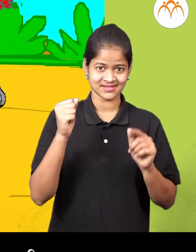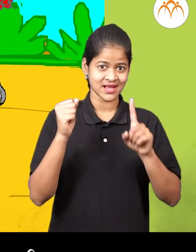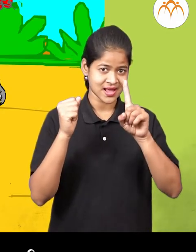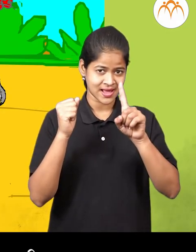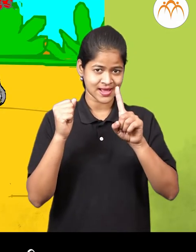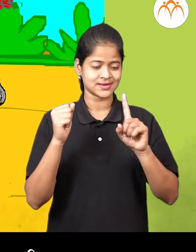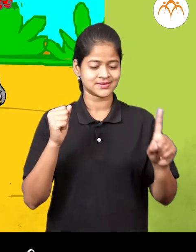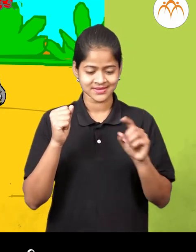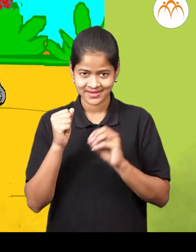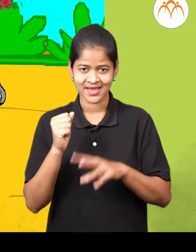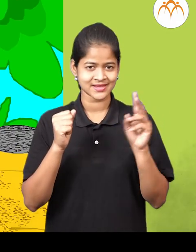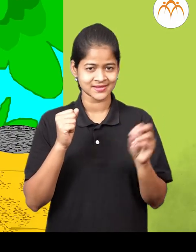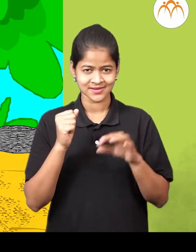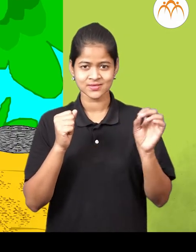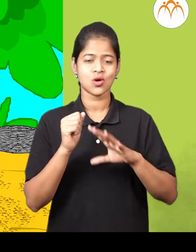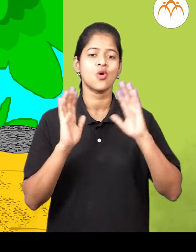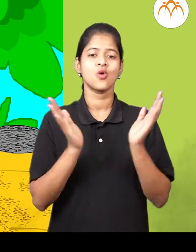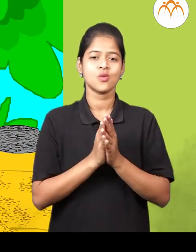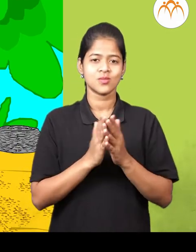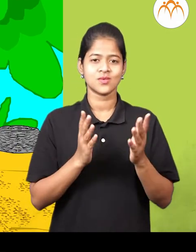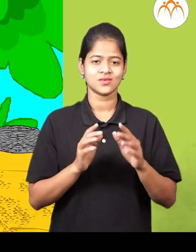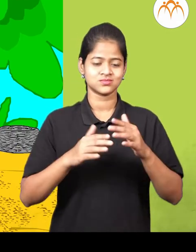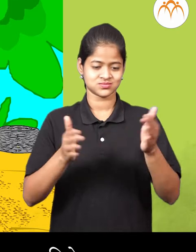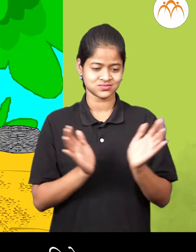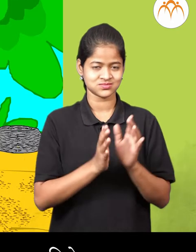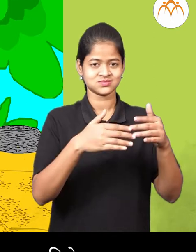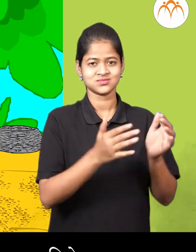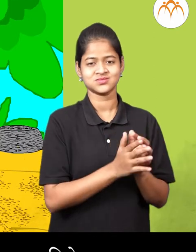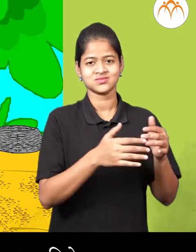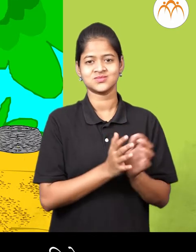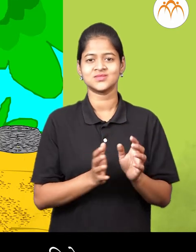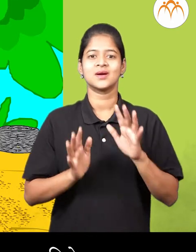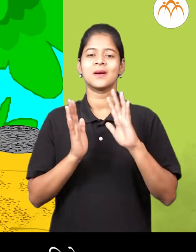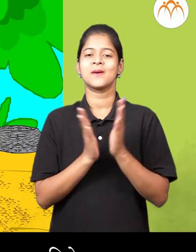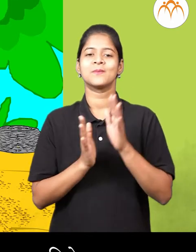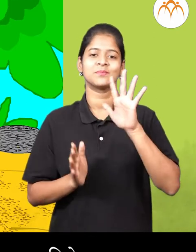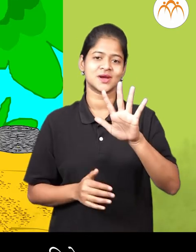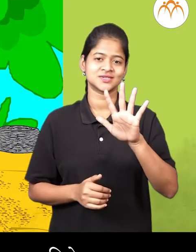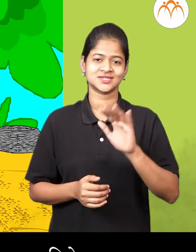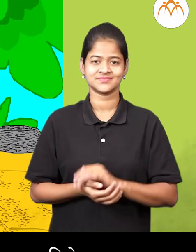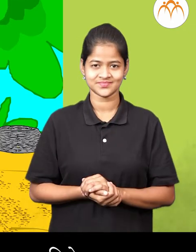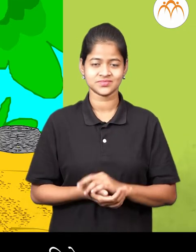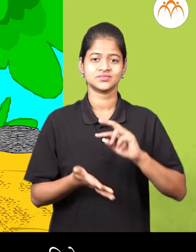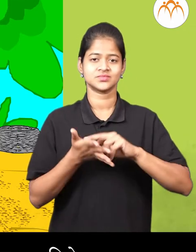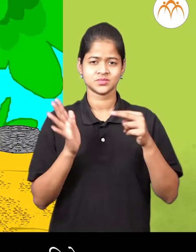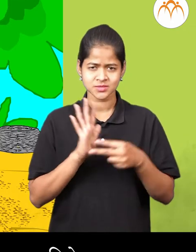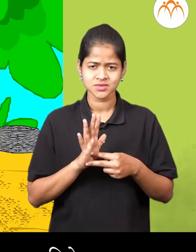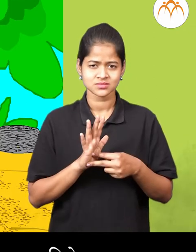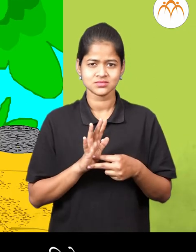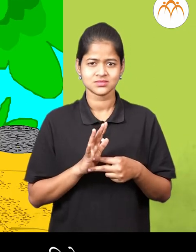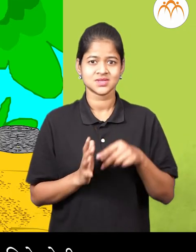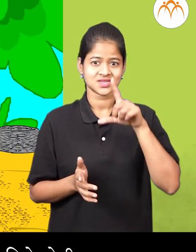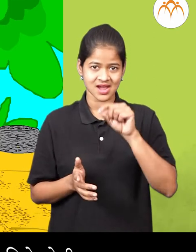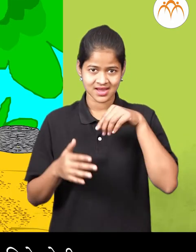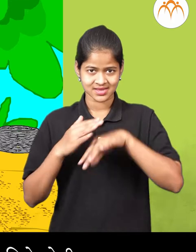किती टोपल्या भरल्या, तर पास टोपल्या भरल्या, दहा पिल्लांचा पास टोपल्या भरल्या, मणुन पन्नास पिल्ल